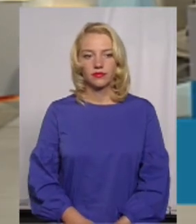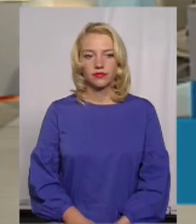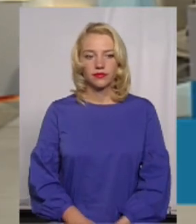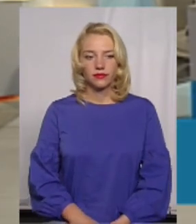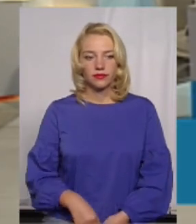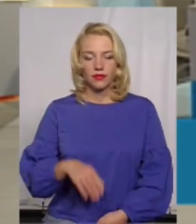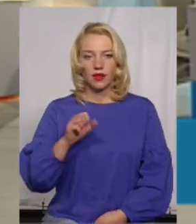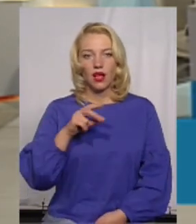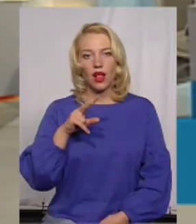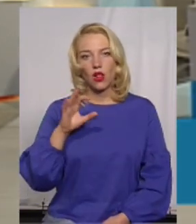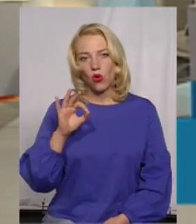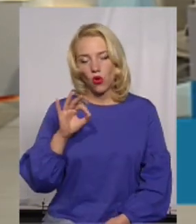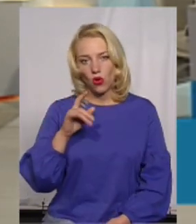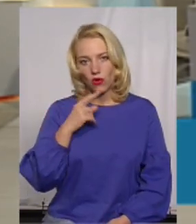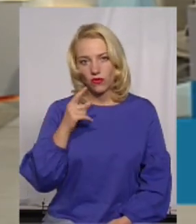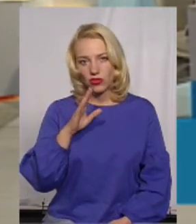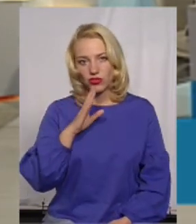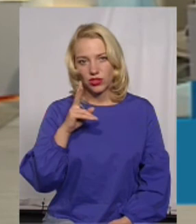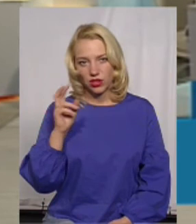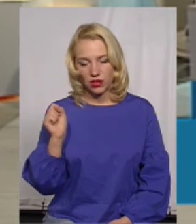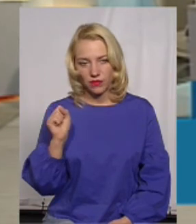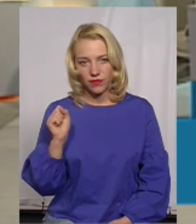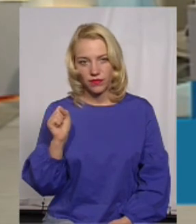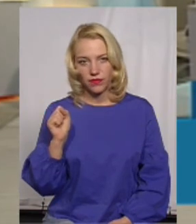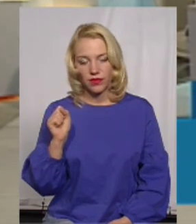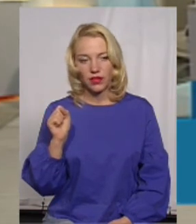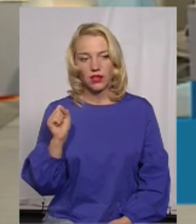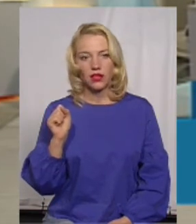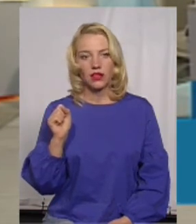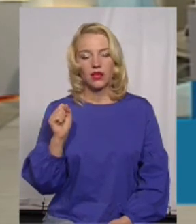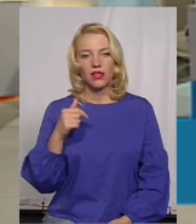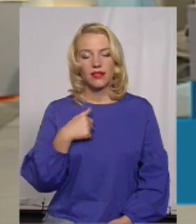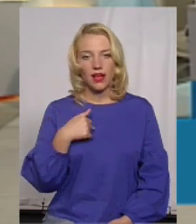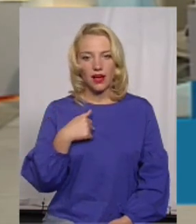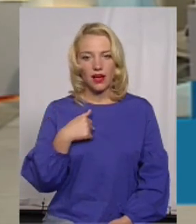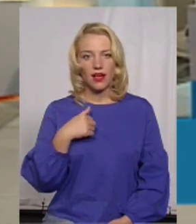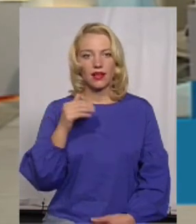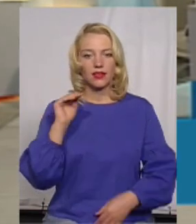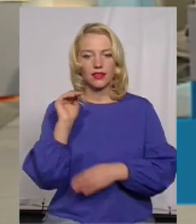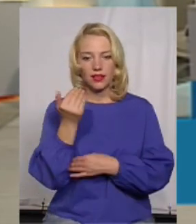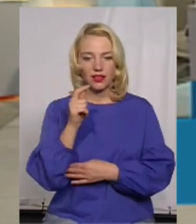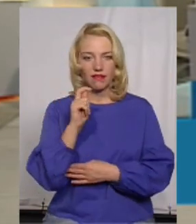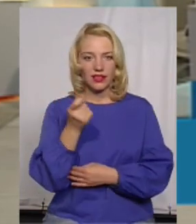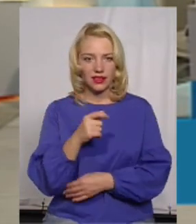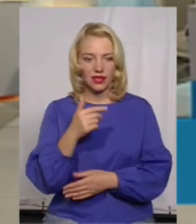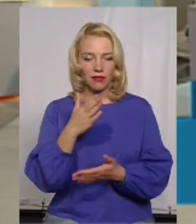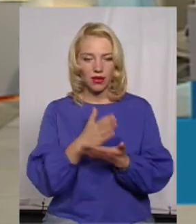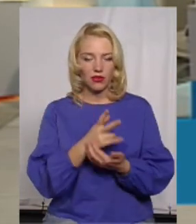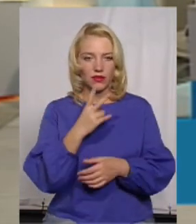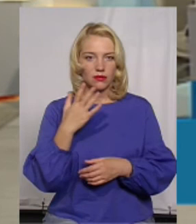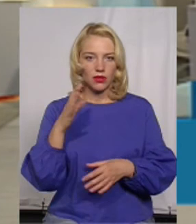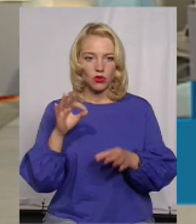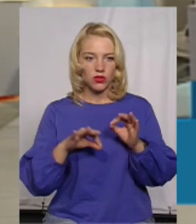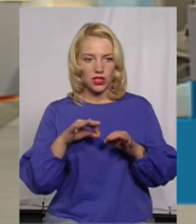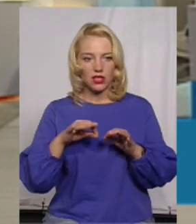Алло. Алло. Говоріть. Я з Копистана. Я, дитина війни, маю 25